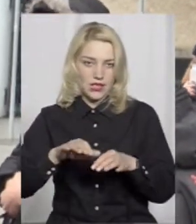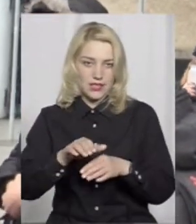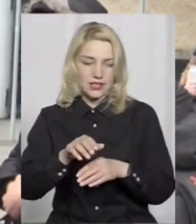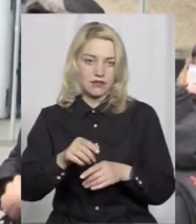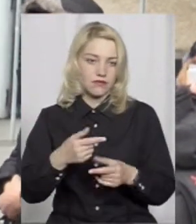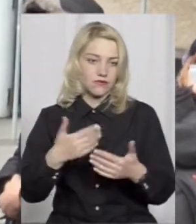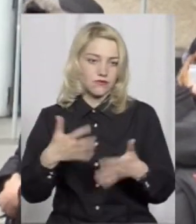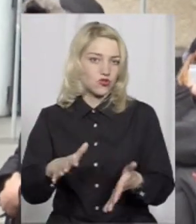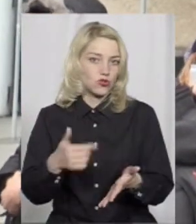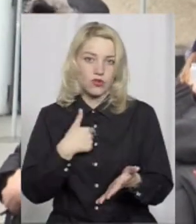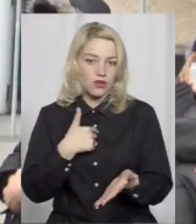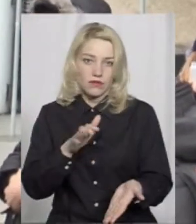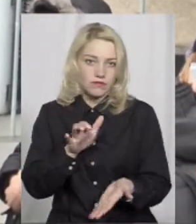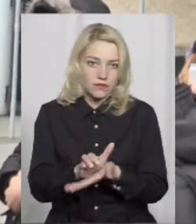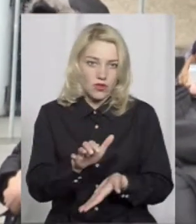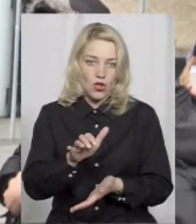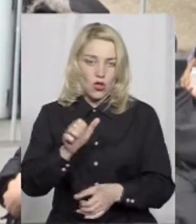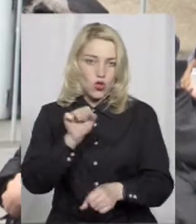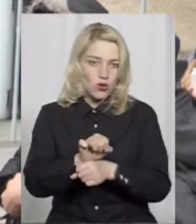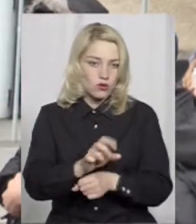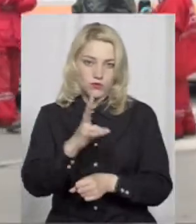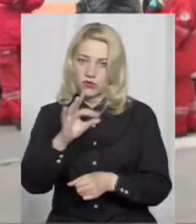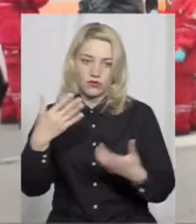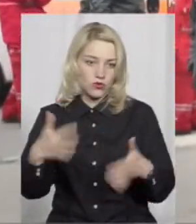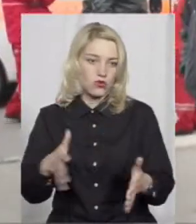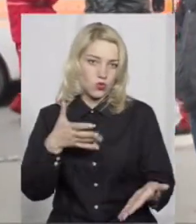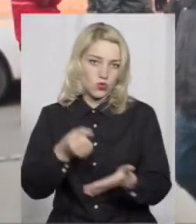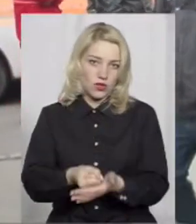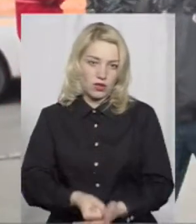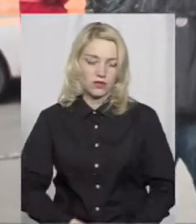я вже, на жаль, на тормозали, на жаль, в цей же момент стався ударно.